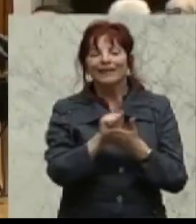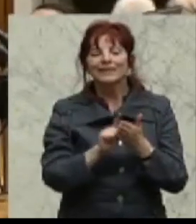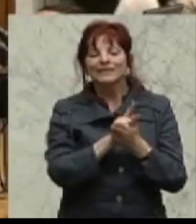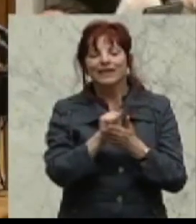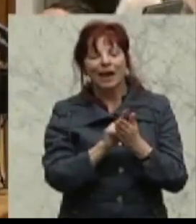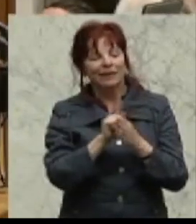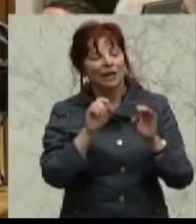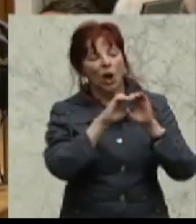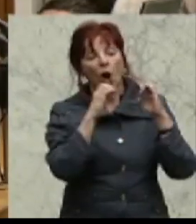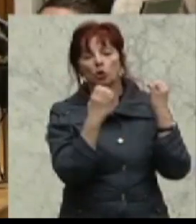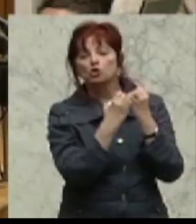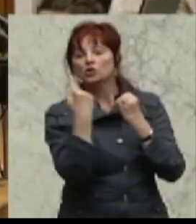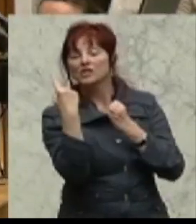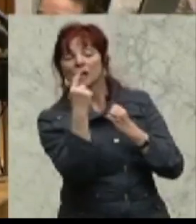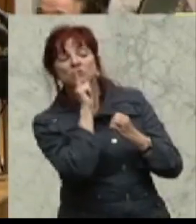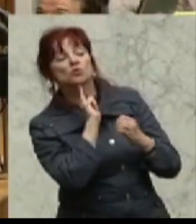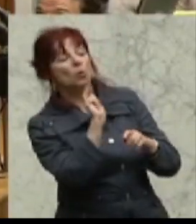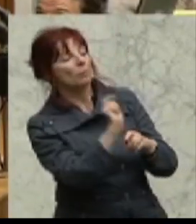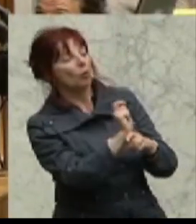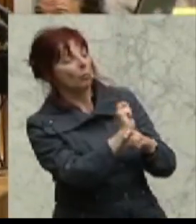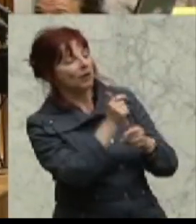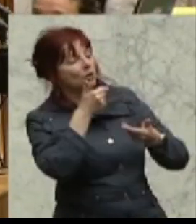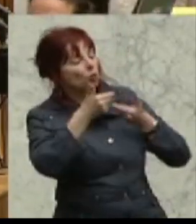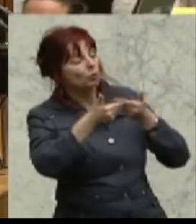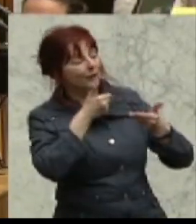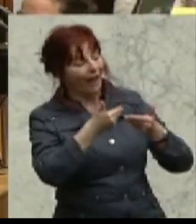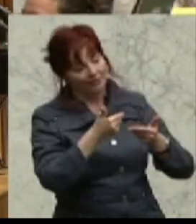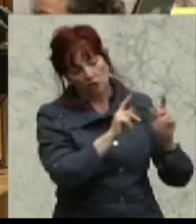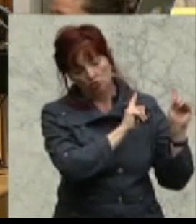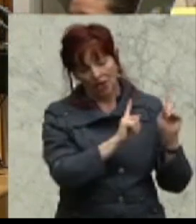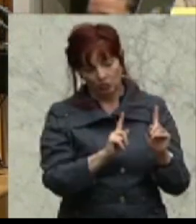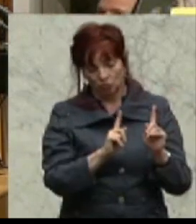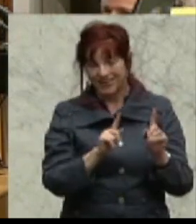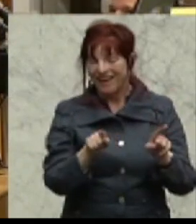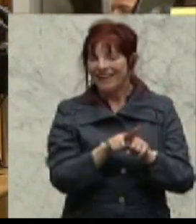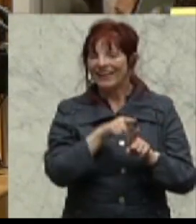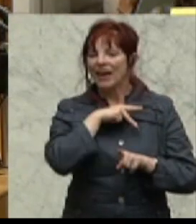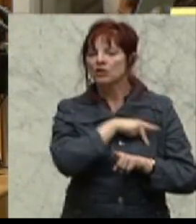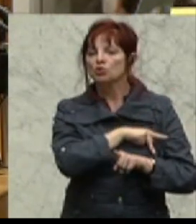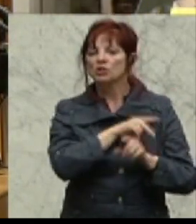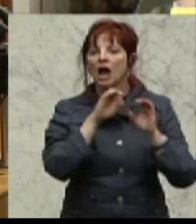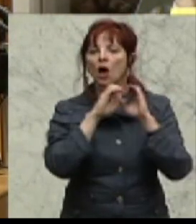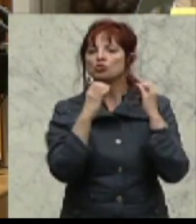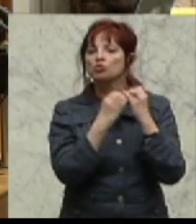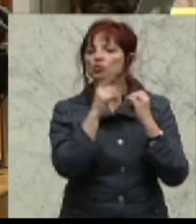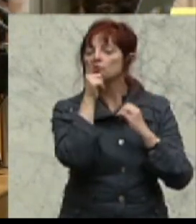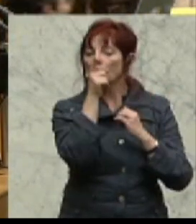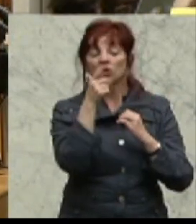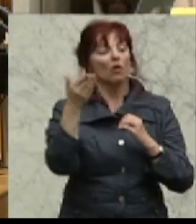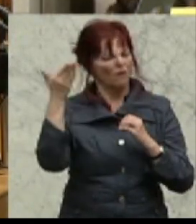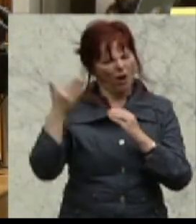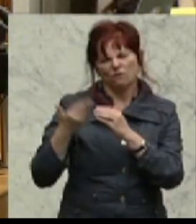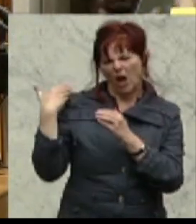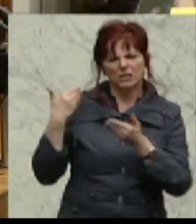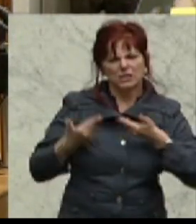Beraterstatus haben, wie auch im Sozialausschuss, der vor kurzem getagt hat. Dort gibt es plötzlich